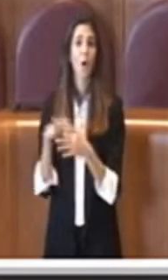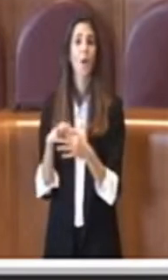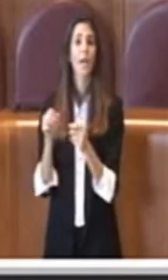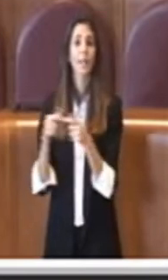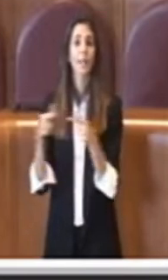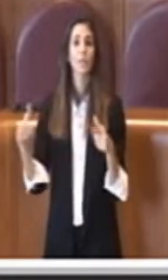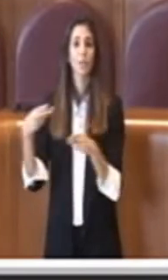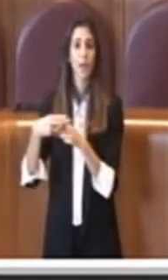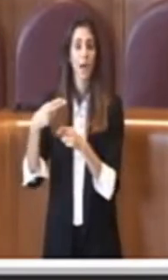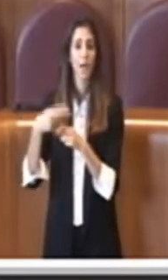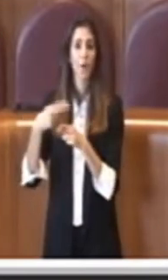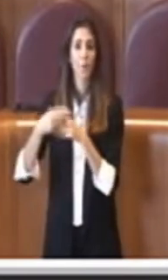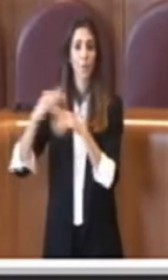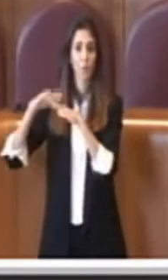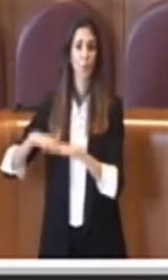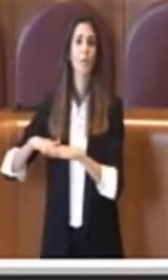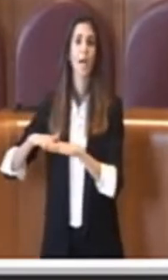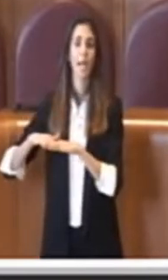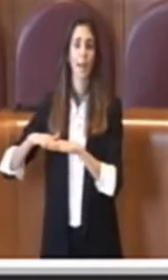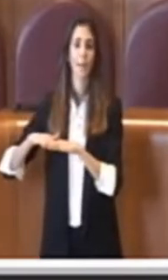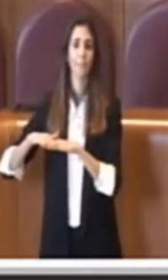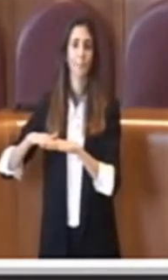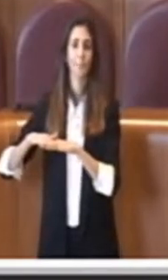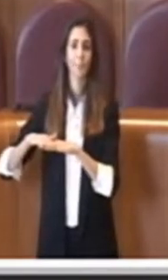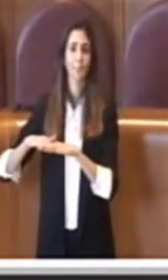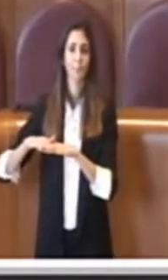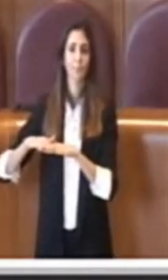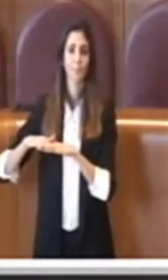capitale,